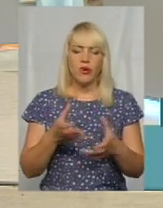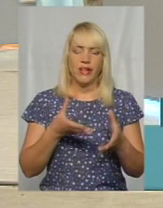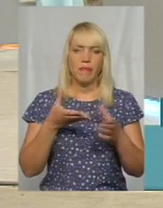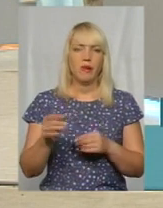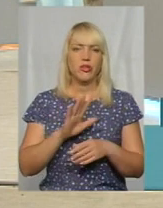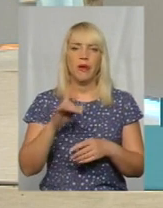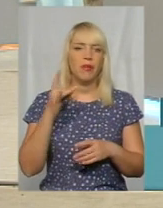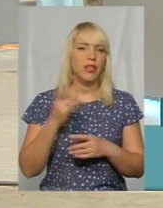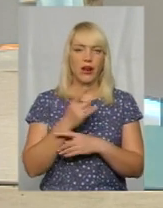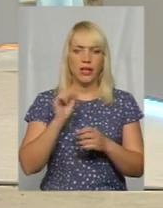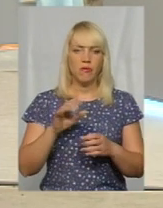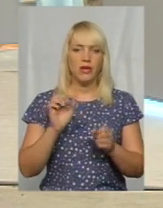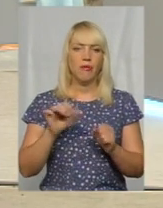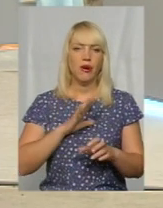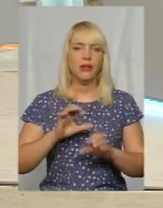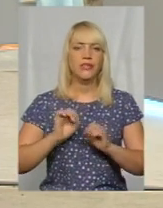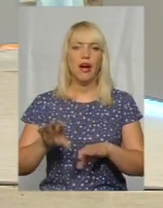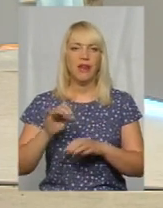разові були здачі.